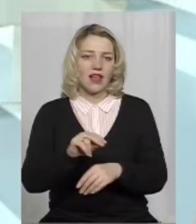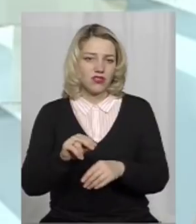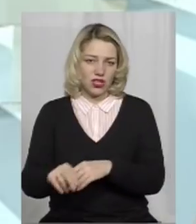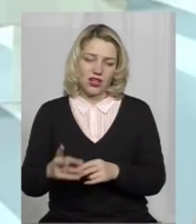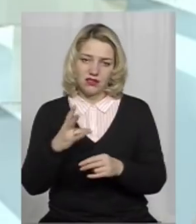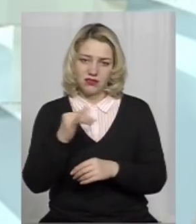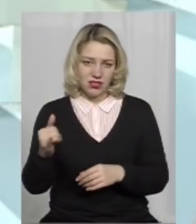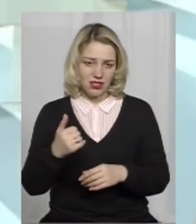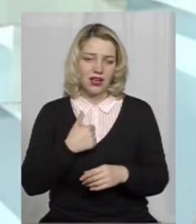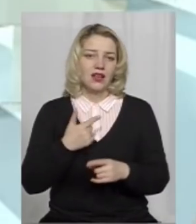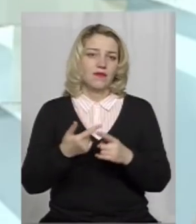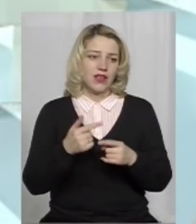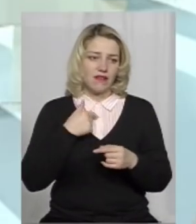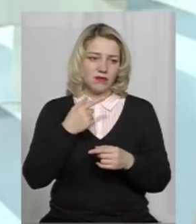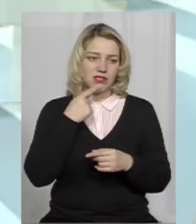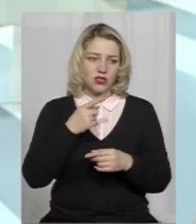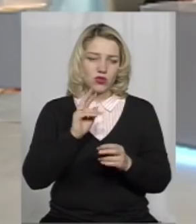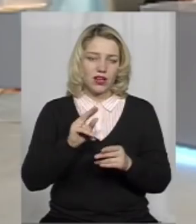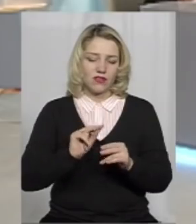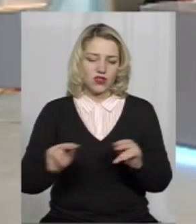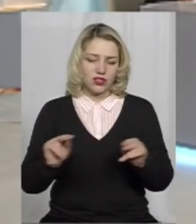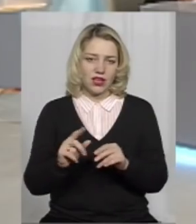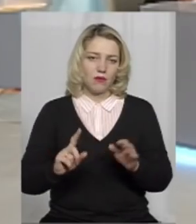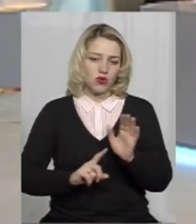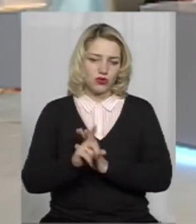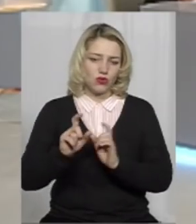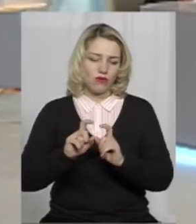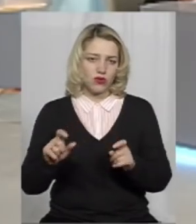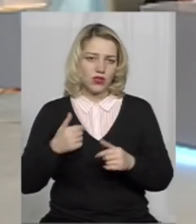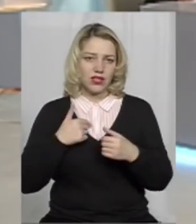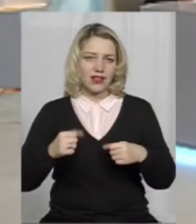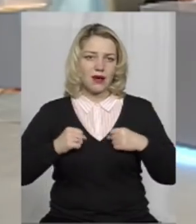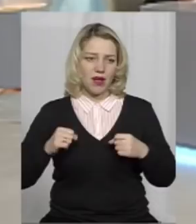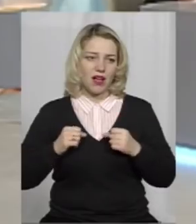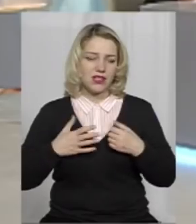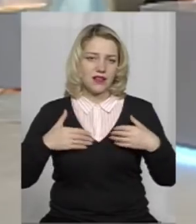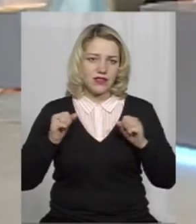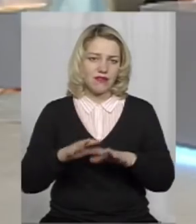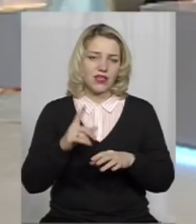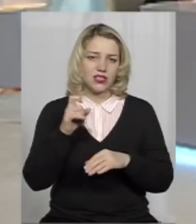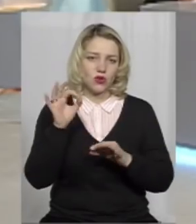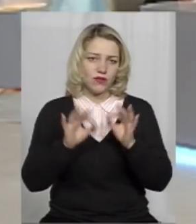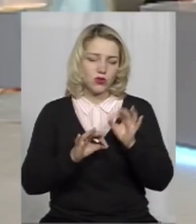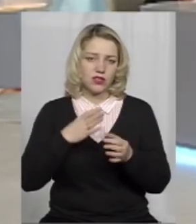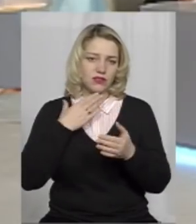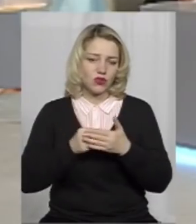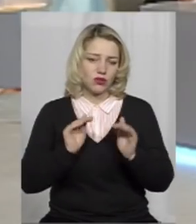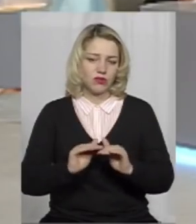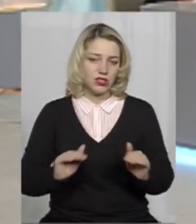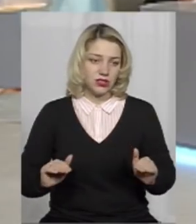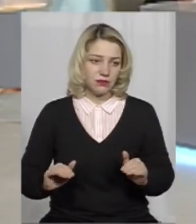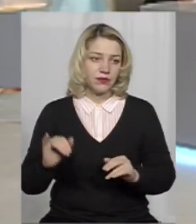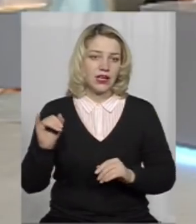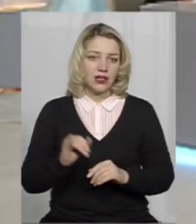скажу, що я як вчитель початкової школи, я намагалась віддаватися на всі 100% своїм дітям.